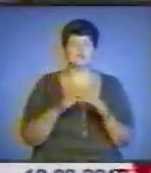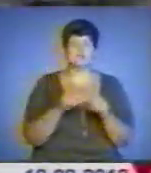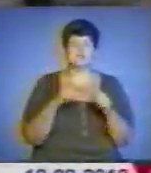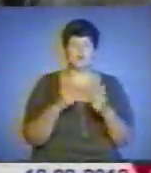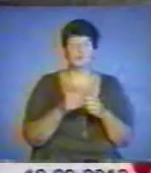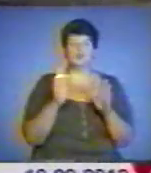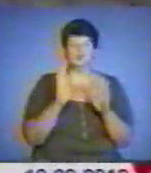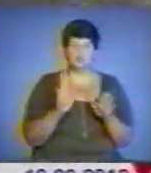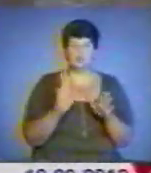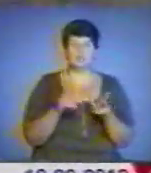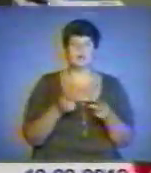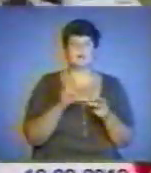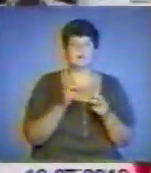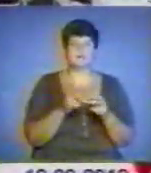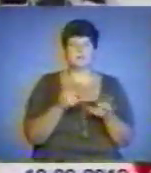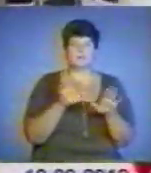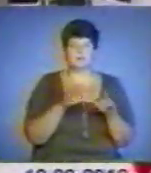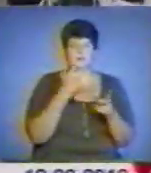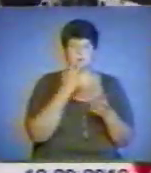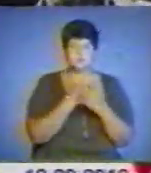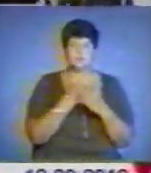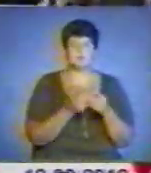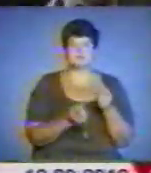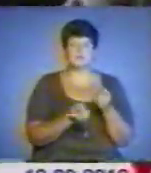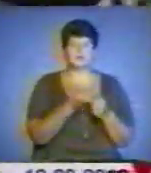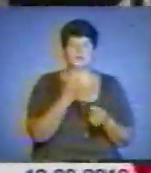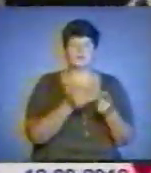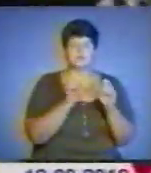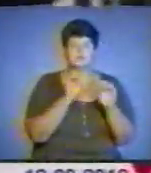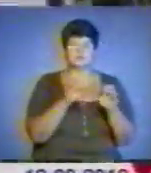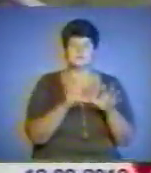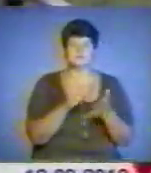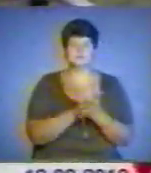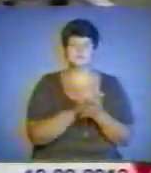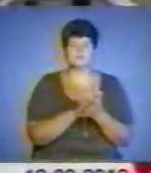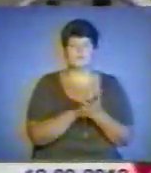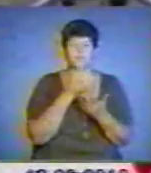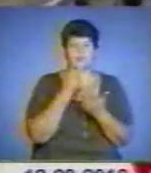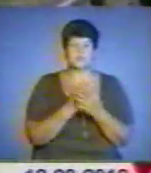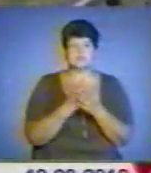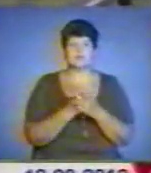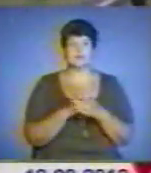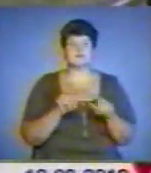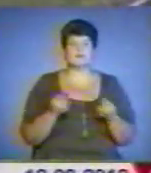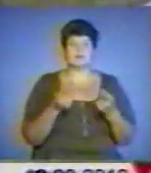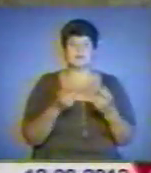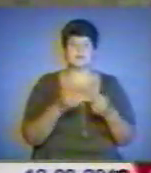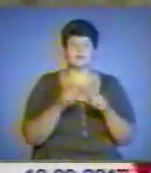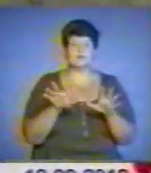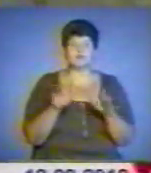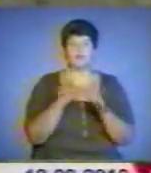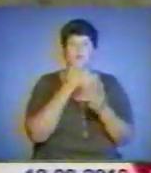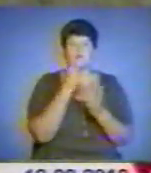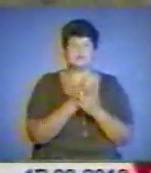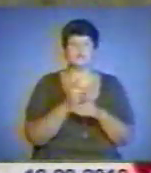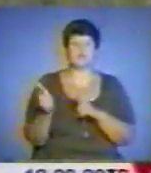насторожі й виявляти порушників. Тож учасники загону продемонстрували театралізоване дійство «Звільнення заручника», щоб показати, що